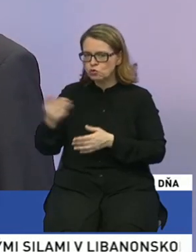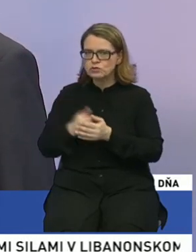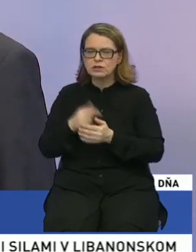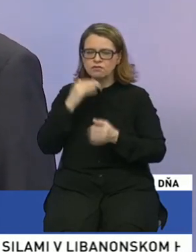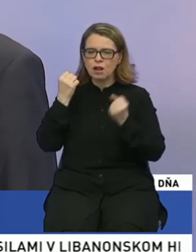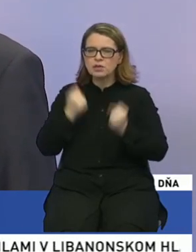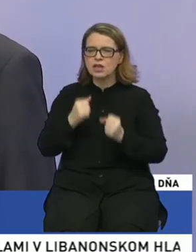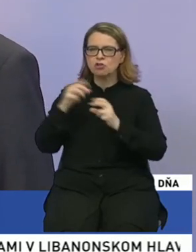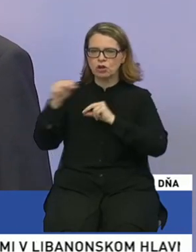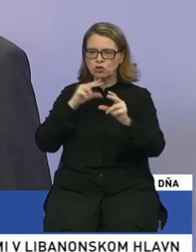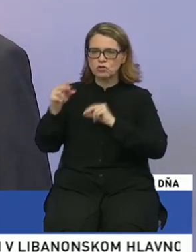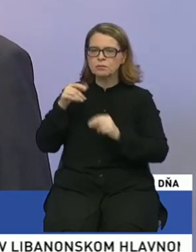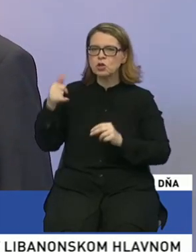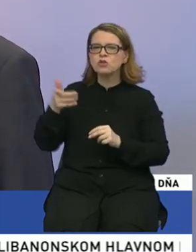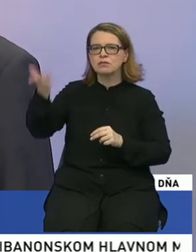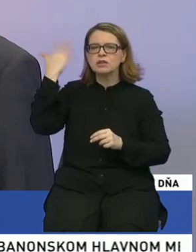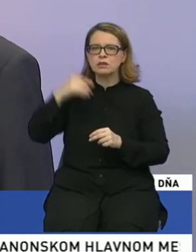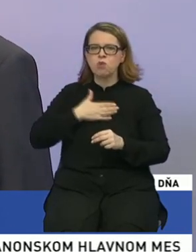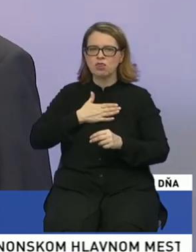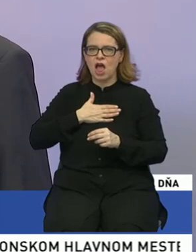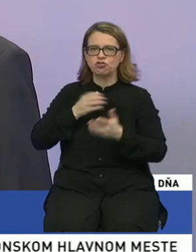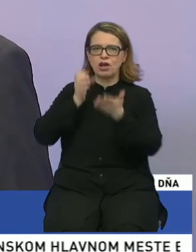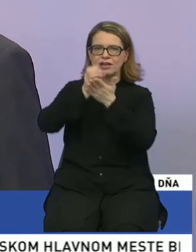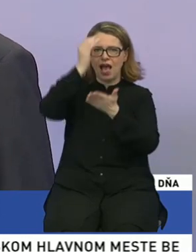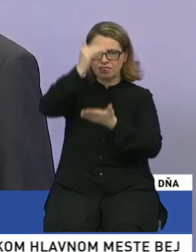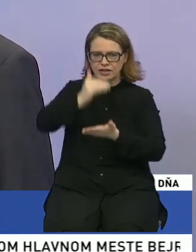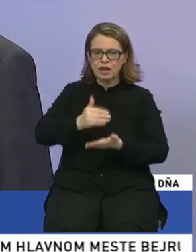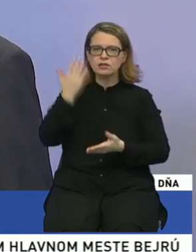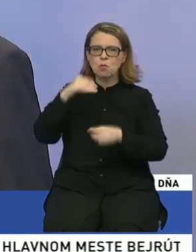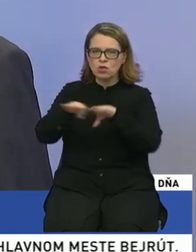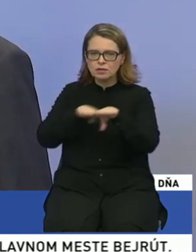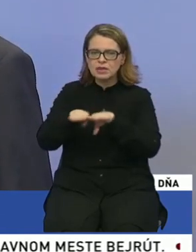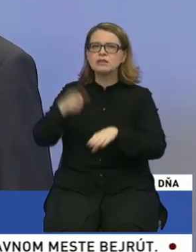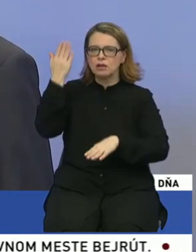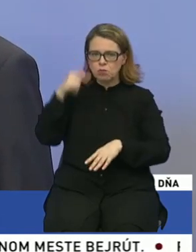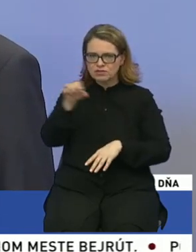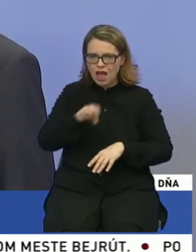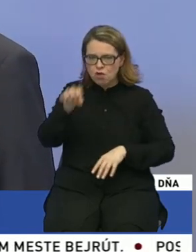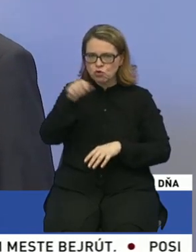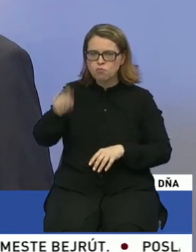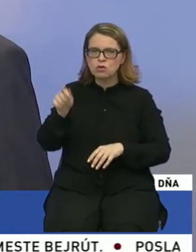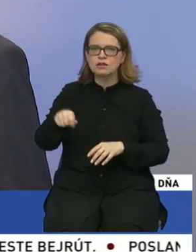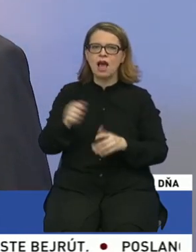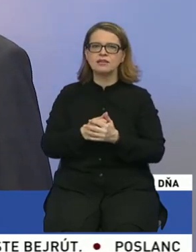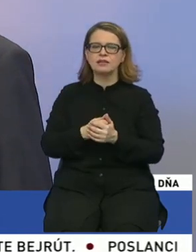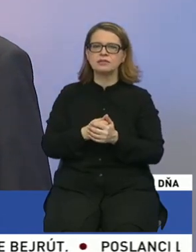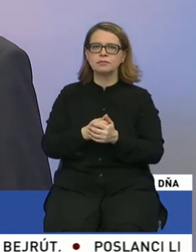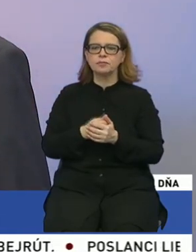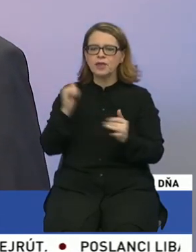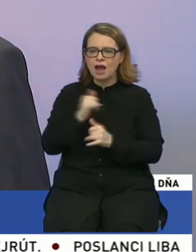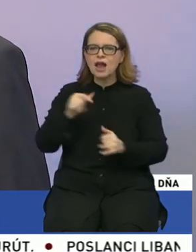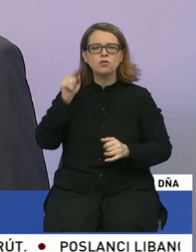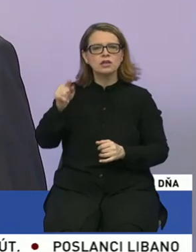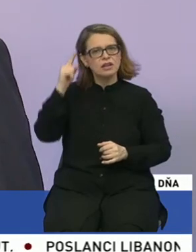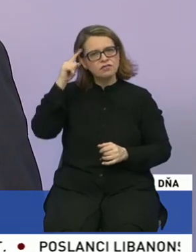veľmi ťažká debata, Jozef. si bol na našej kandidátke, bol si ministrom, bol si europoslancom a naozaj ty vieš